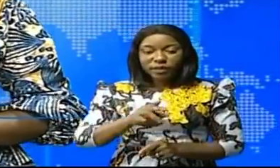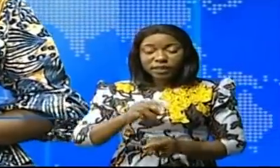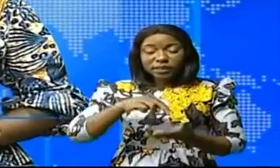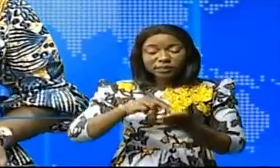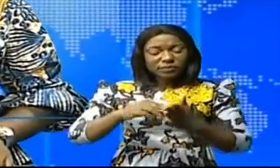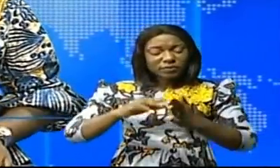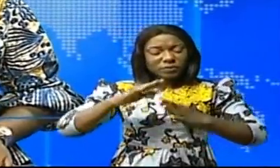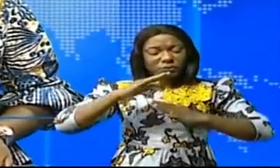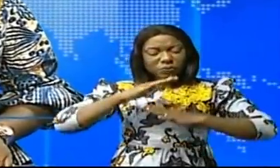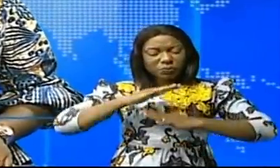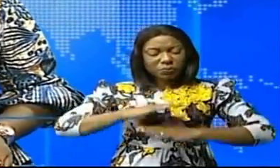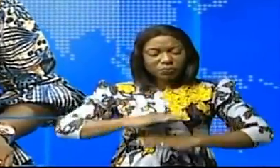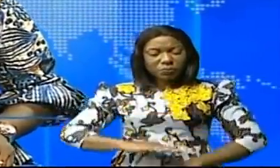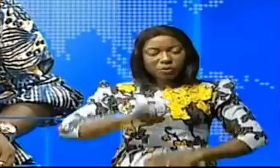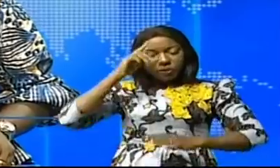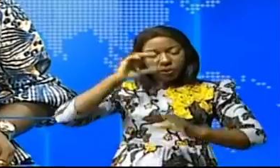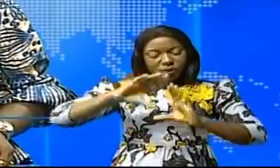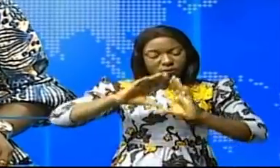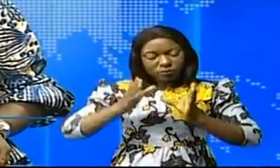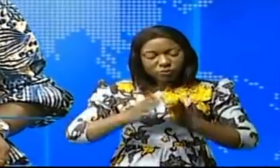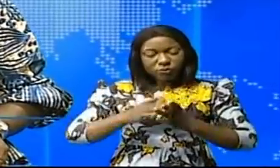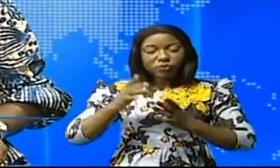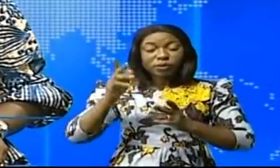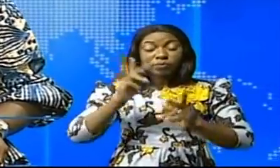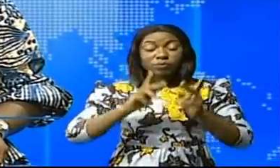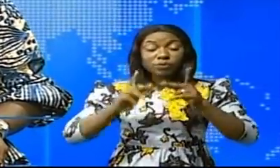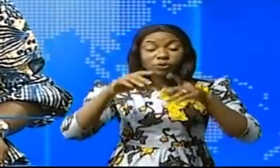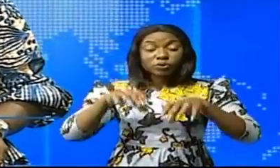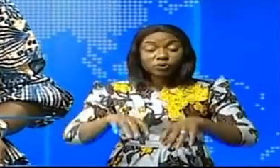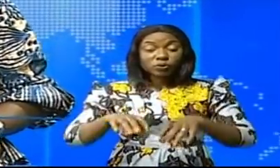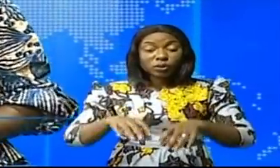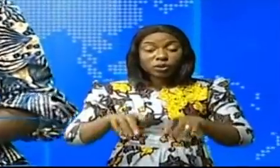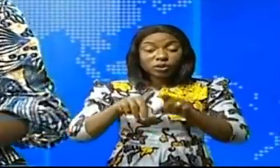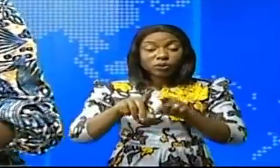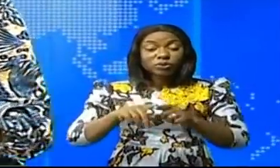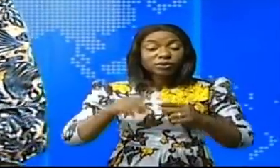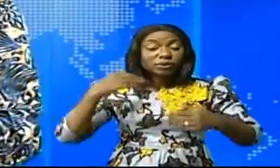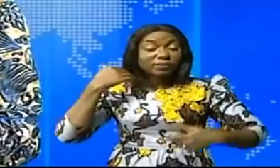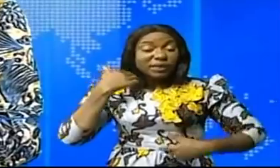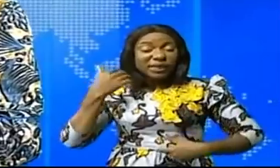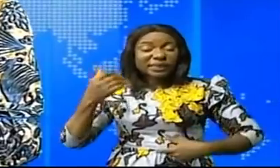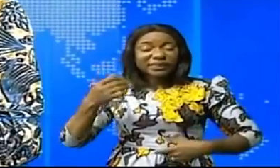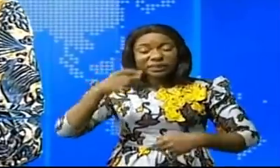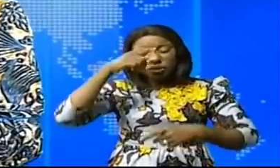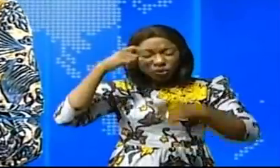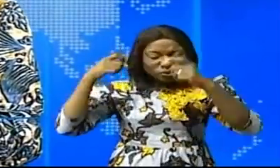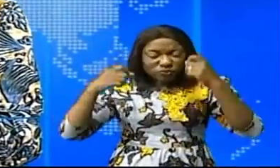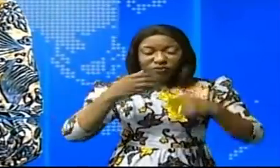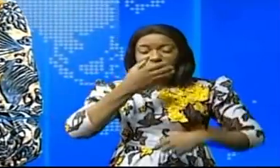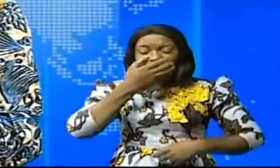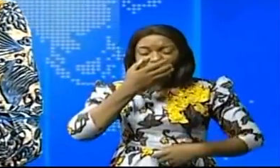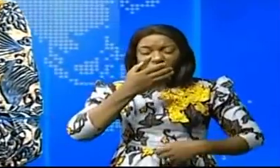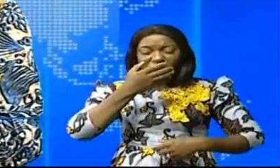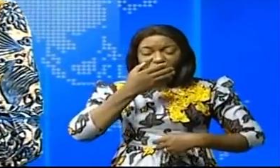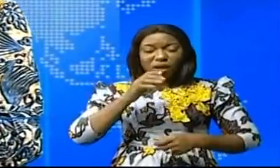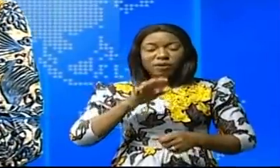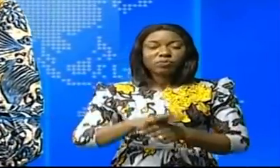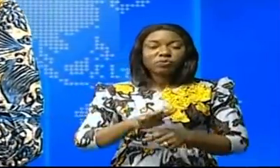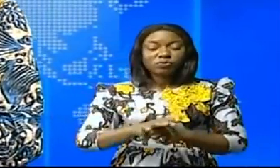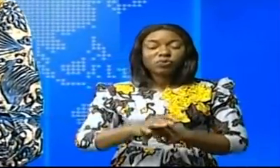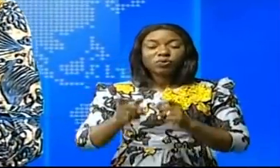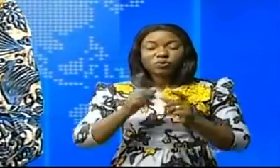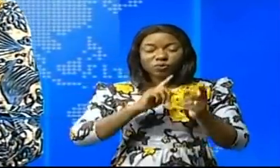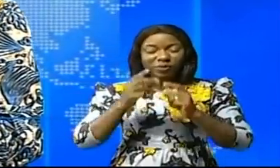soulagement pour l'ensemble de la population congolaise et surtout les malades en détresse respiratoire, nous dit